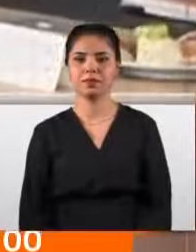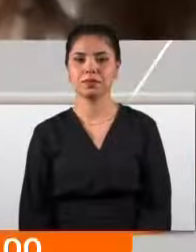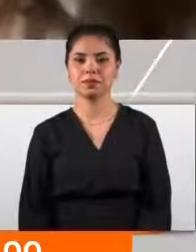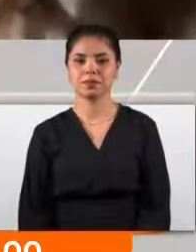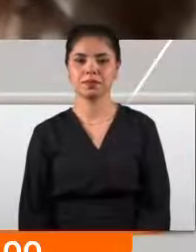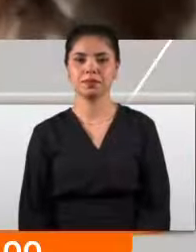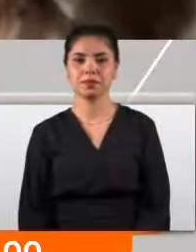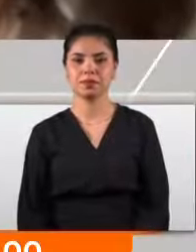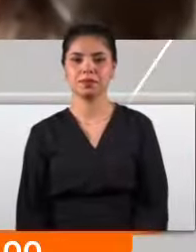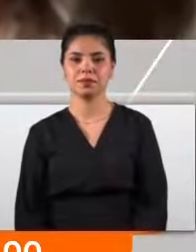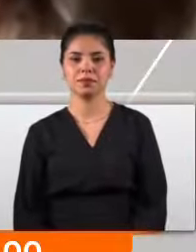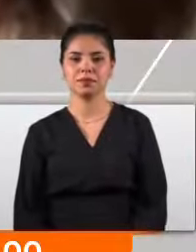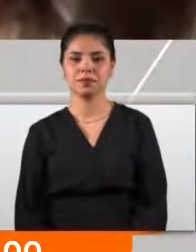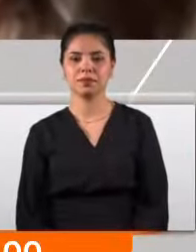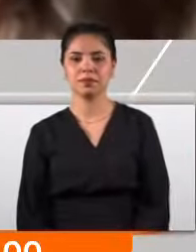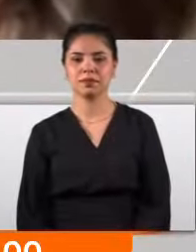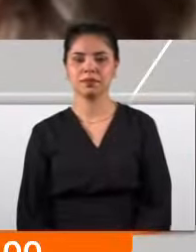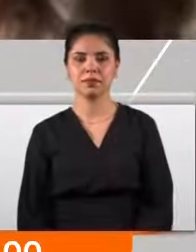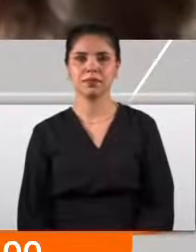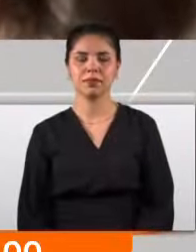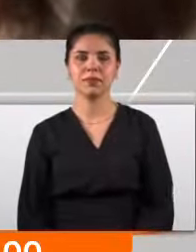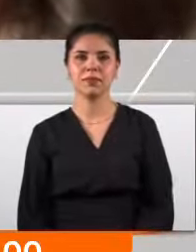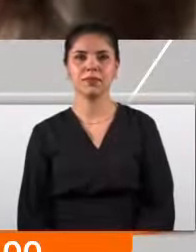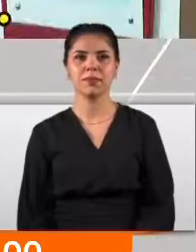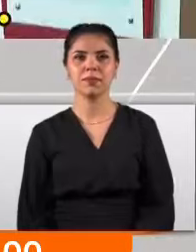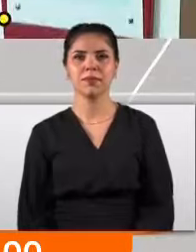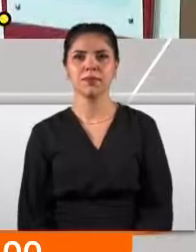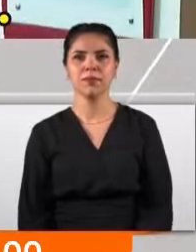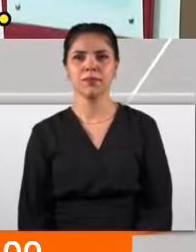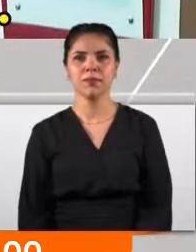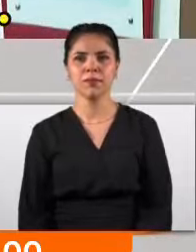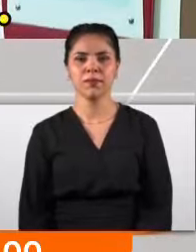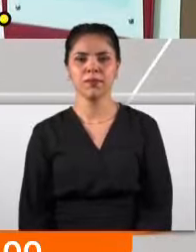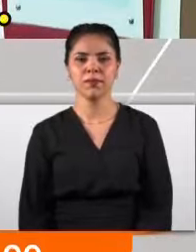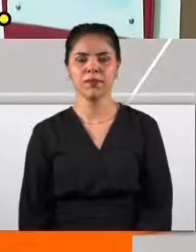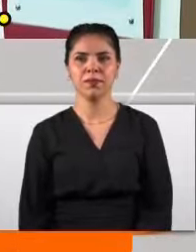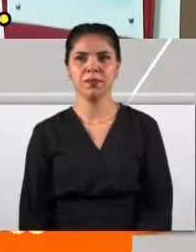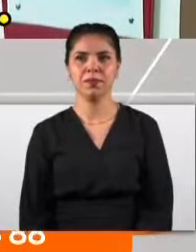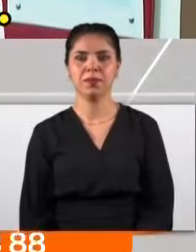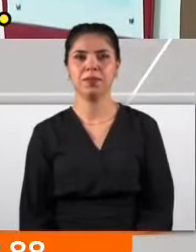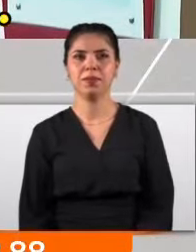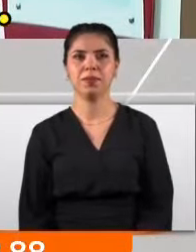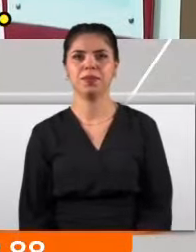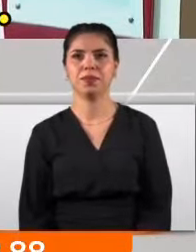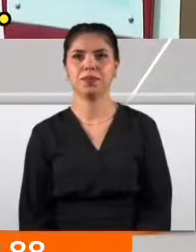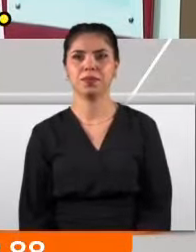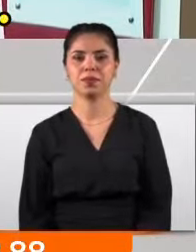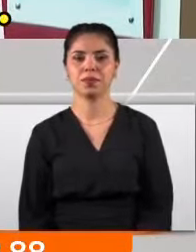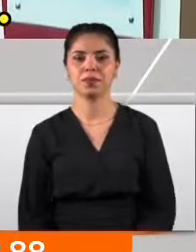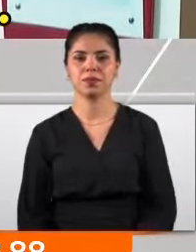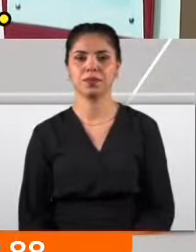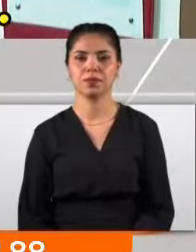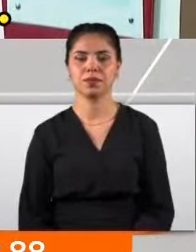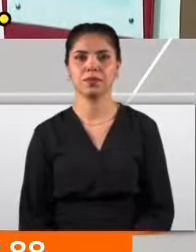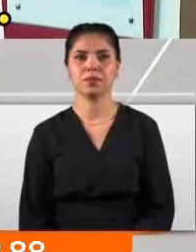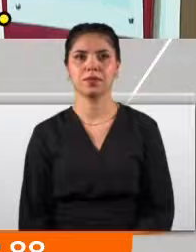Biz kurumsal olarak Cumhuriyet Halk Partisi ile ilişkisi olan bir partiyiz. İttifaklarını güçlendirerek, var olan ittifaklara sahiplenerek